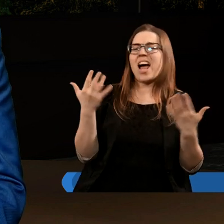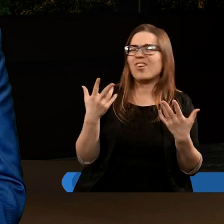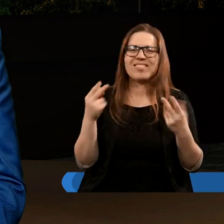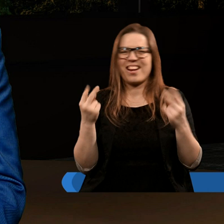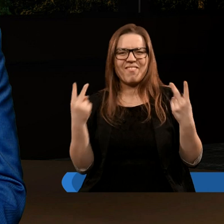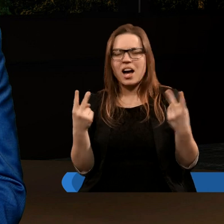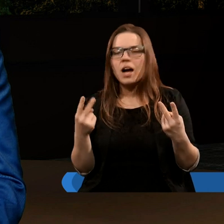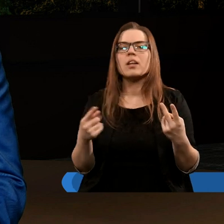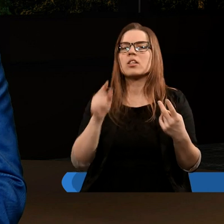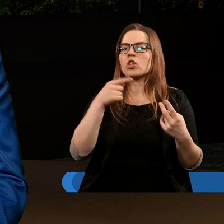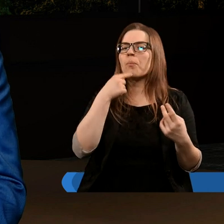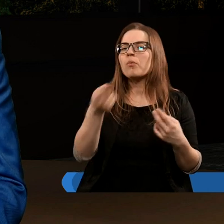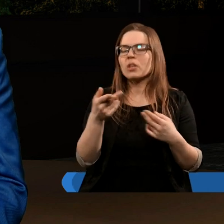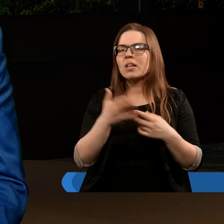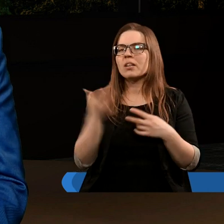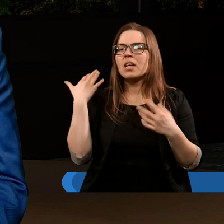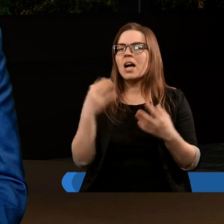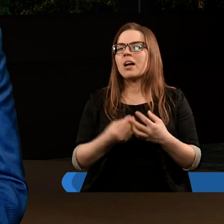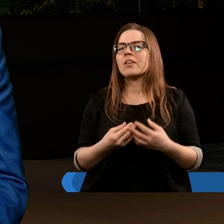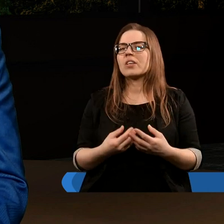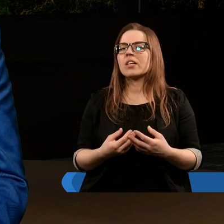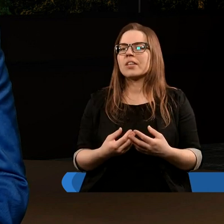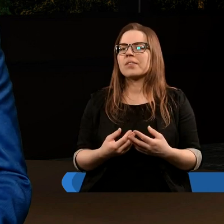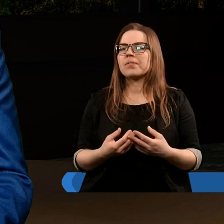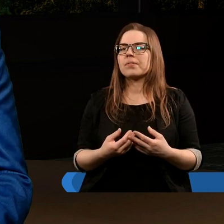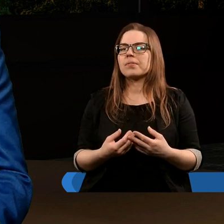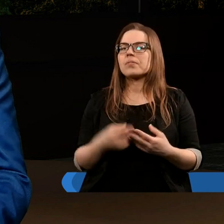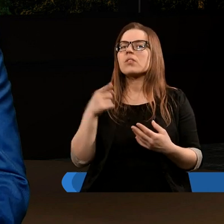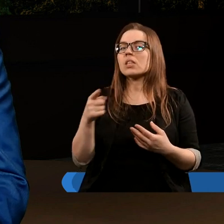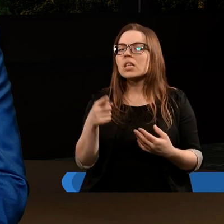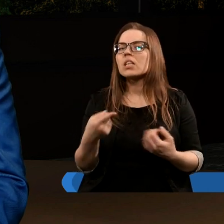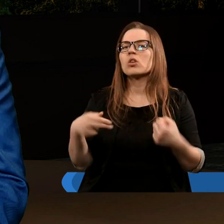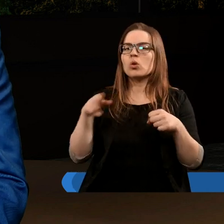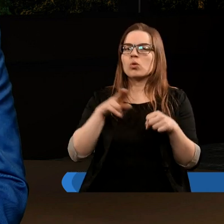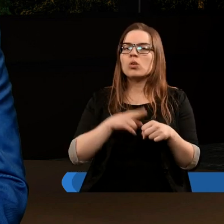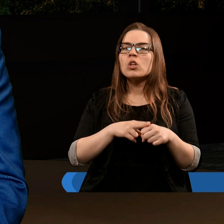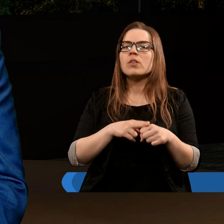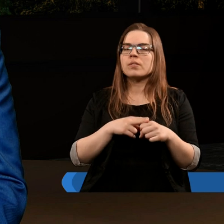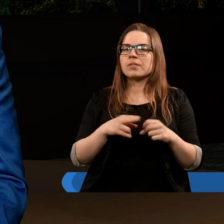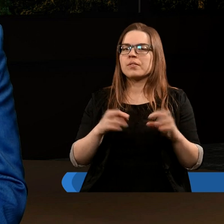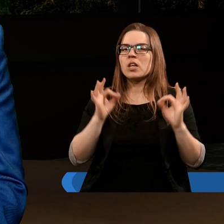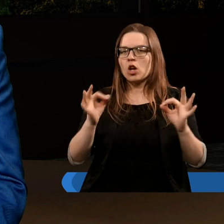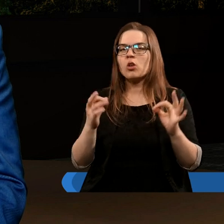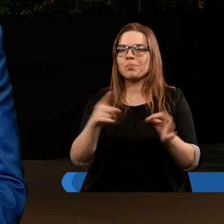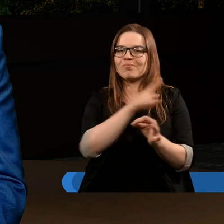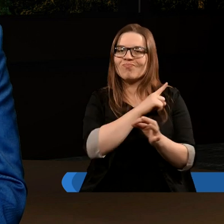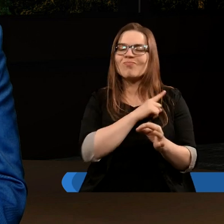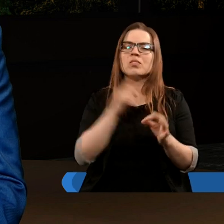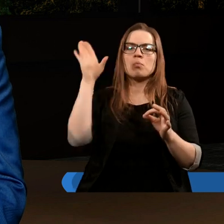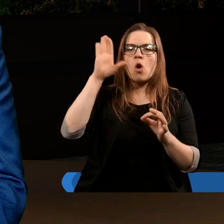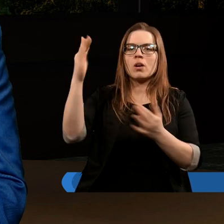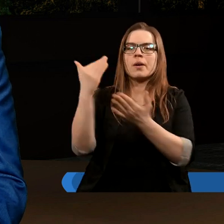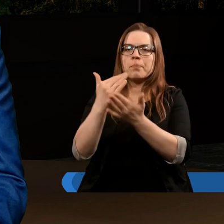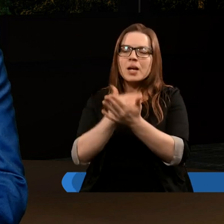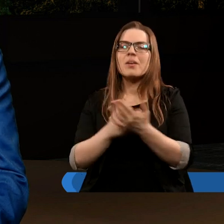ale właśnie o to, co zostało powiedziane przez Tarasa, to są ci, którzy strzegą standardów Bożych, którzy